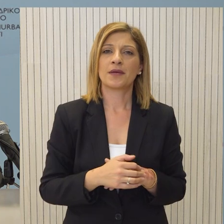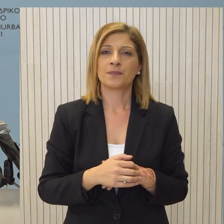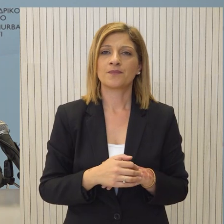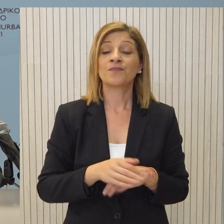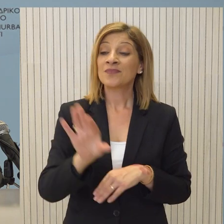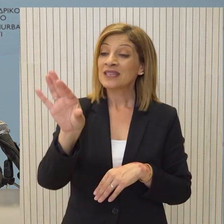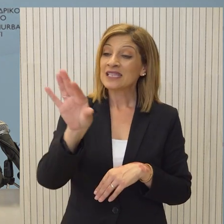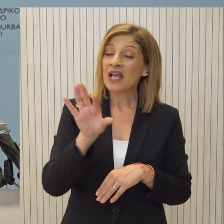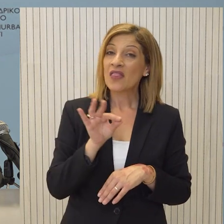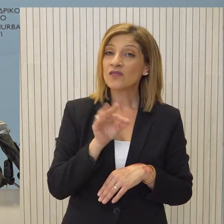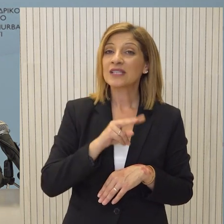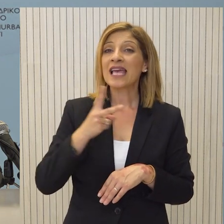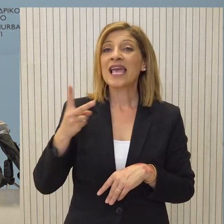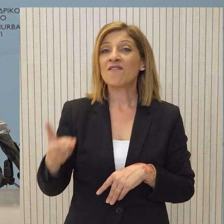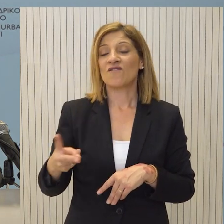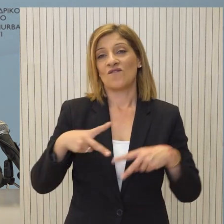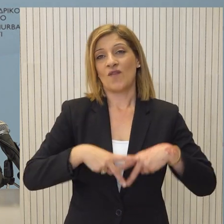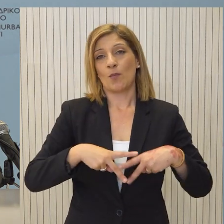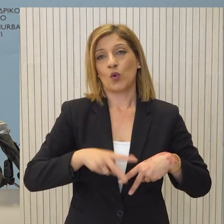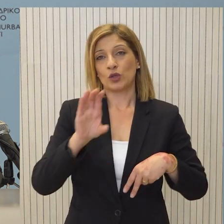προς τον διορισμό υφυπουργού για τα ευρωπαϊκά θέματα.